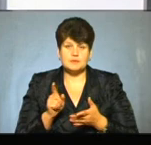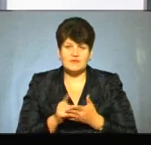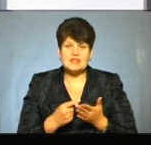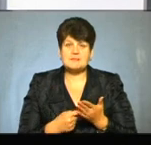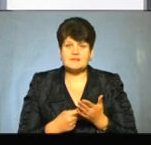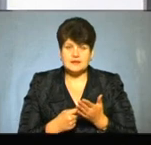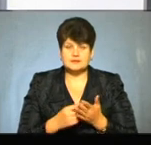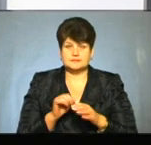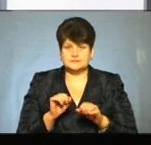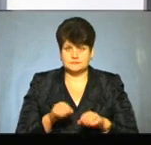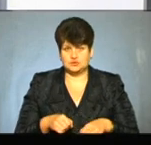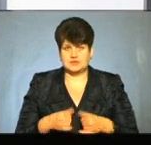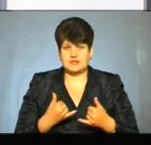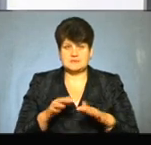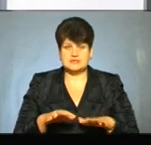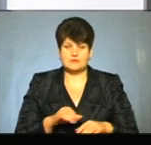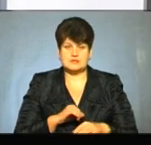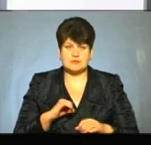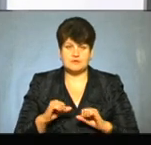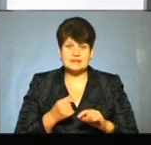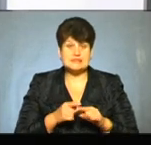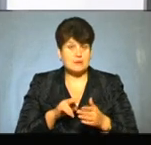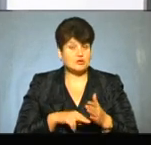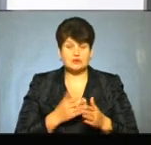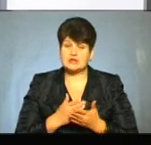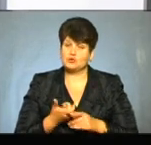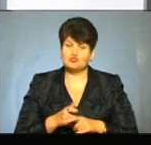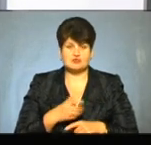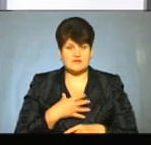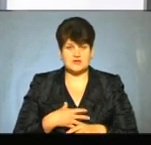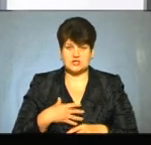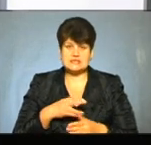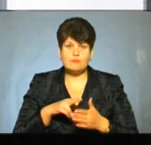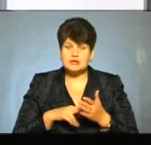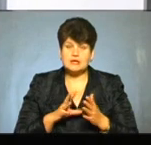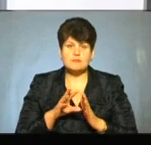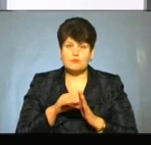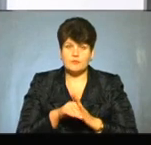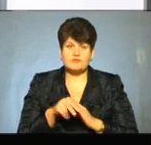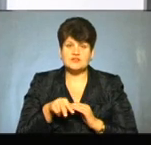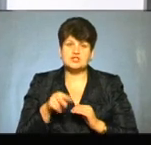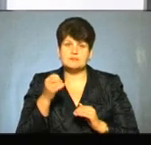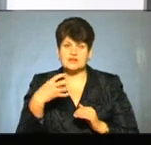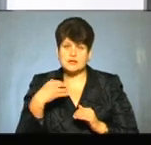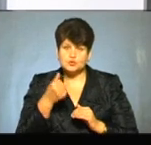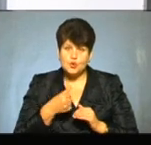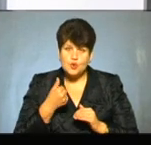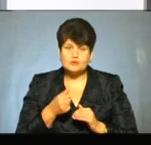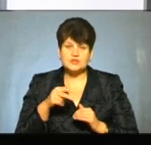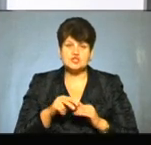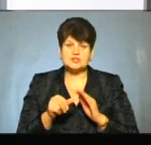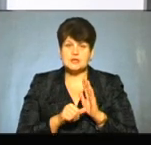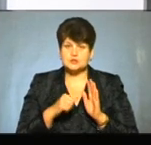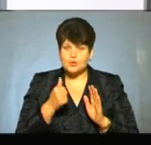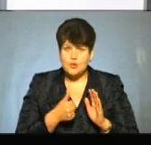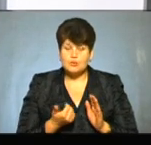підтвердити для місцевого самоврядування. Цей податок дуже важливий, це податок, який був запроваджений там з 2015 році, з 1 січня 2016